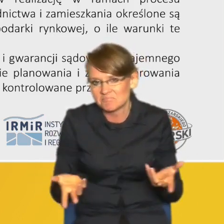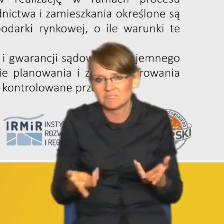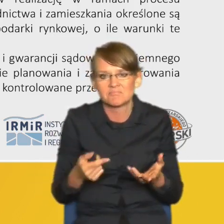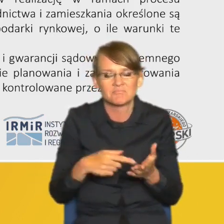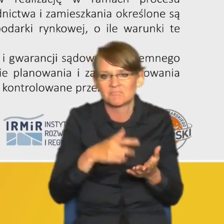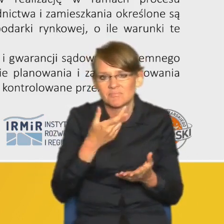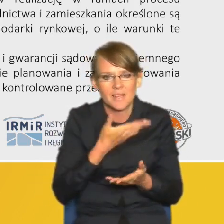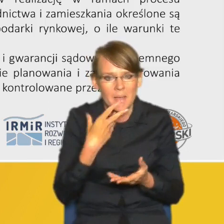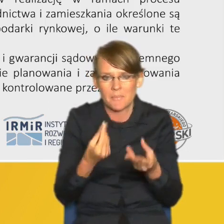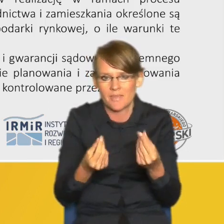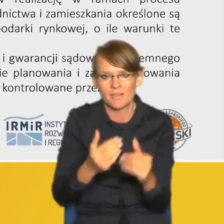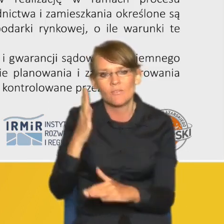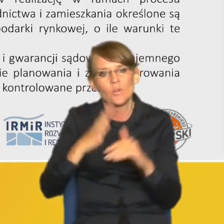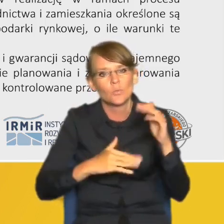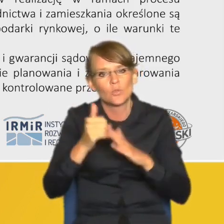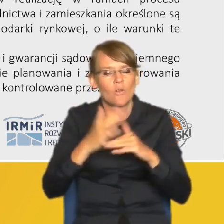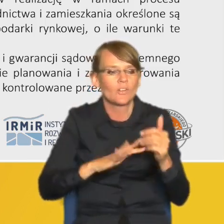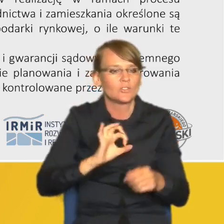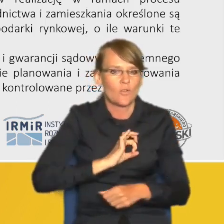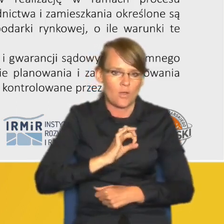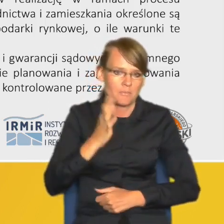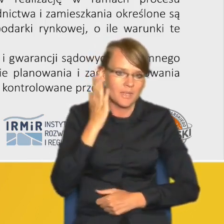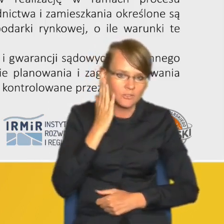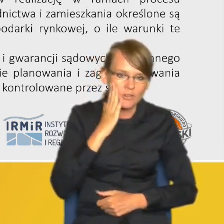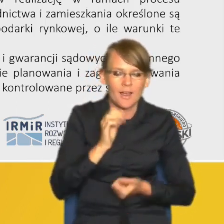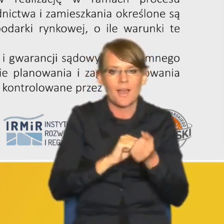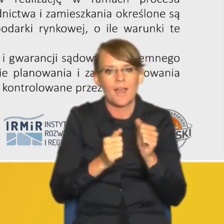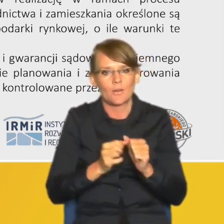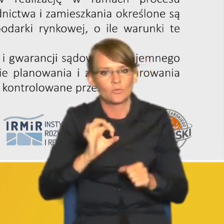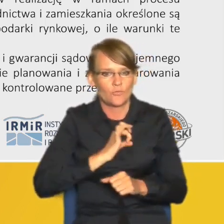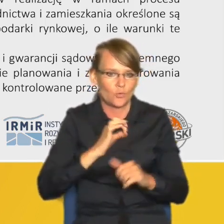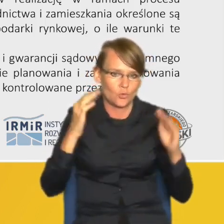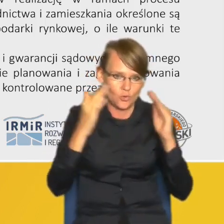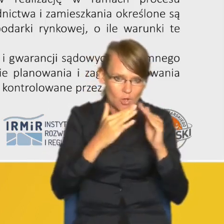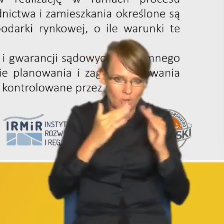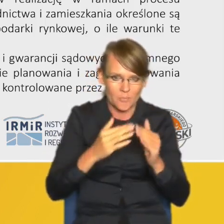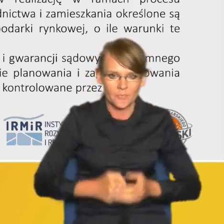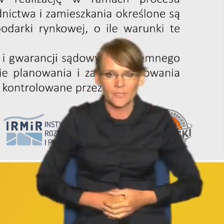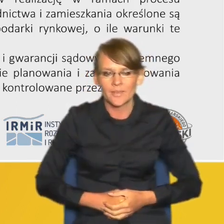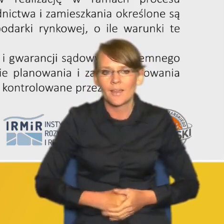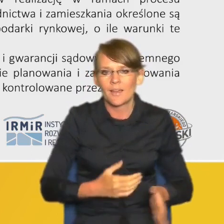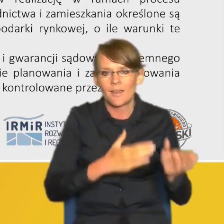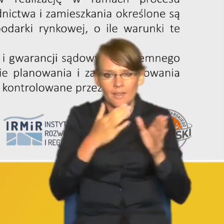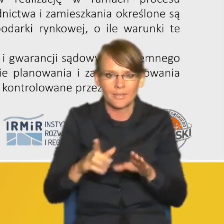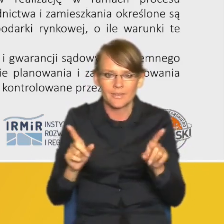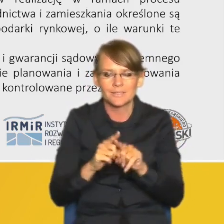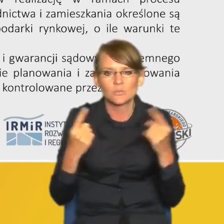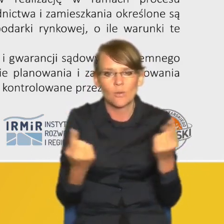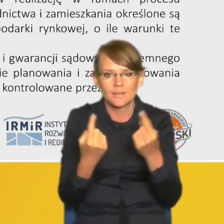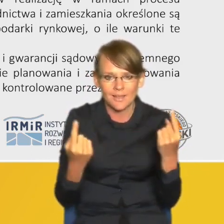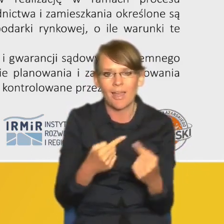wybudowanie sobie własnego mieszkania czy własnego domu mamy też aspekt negatywny który